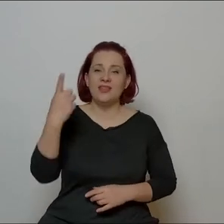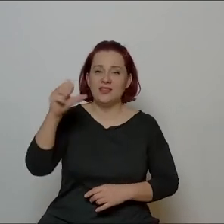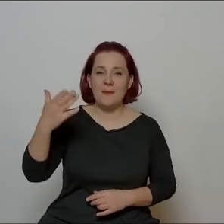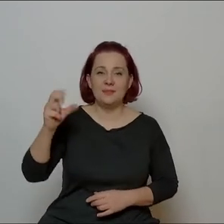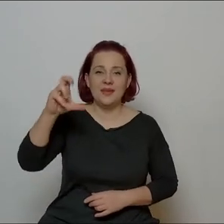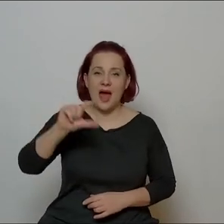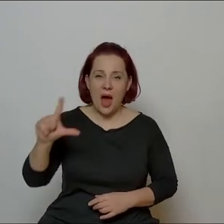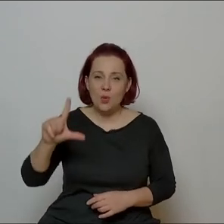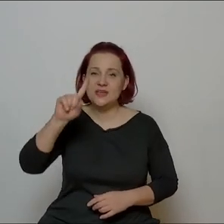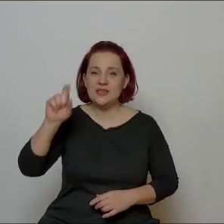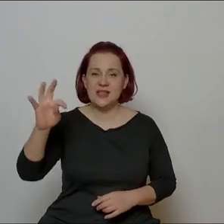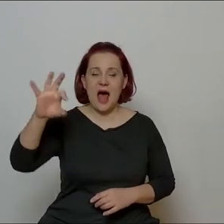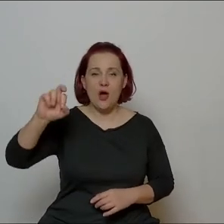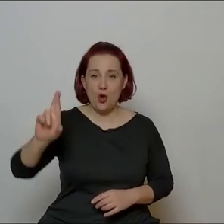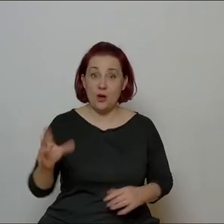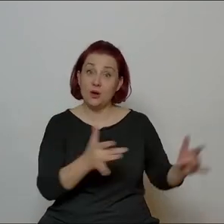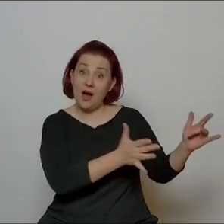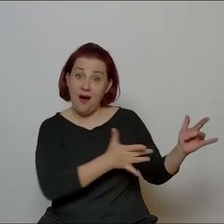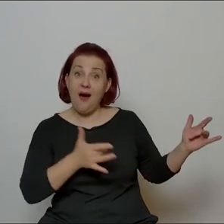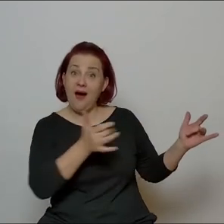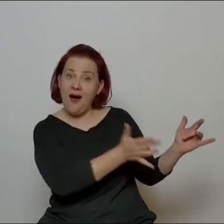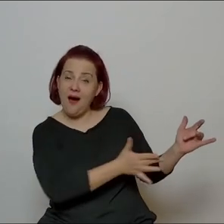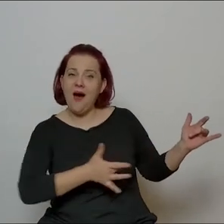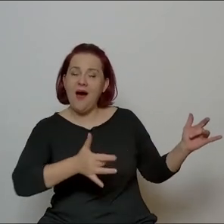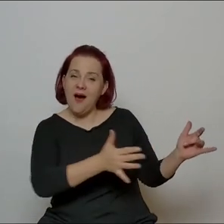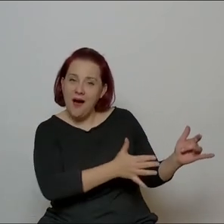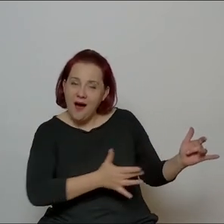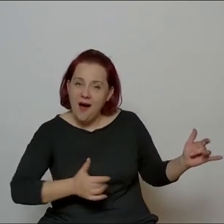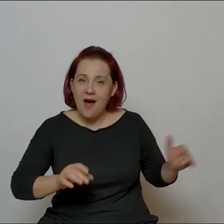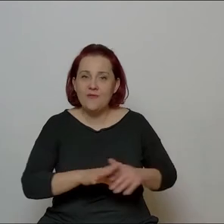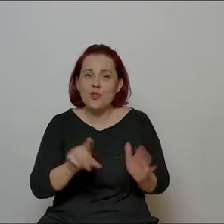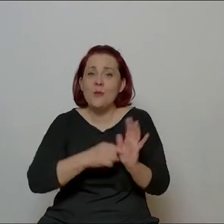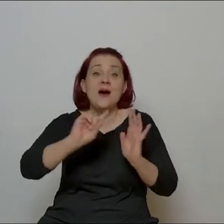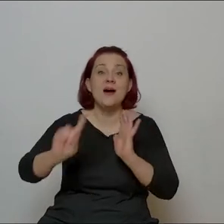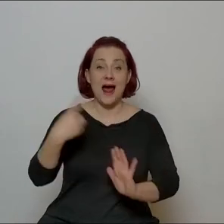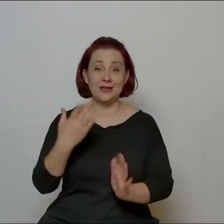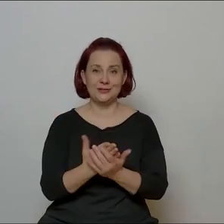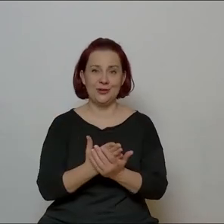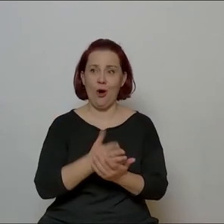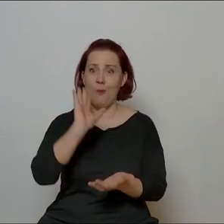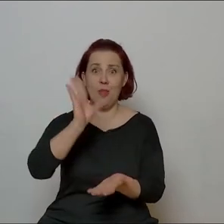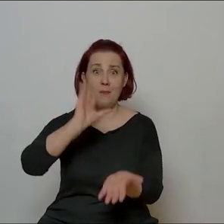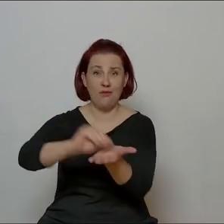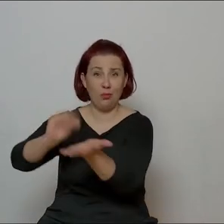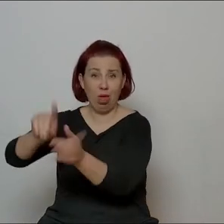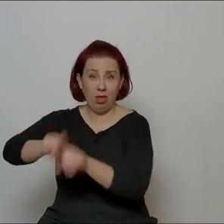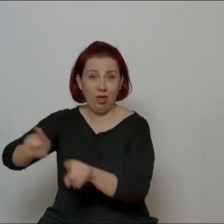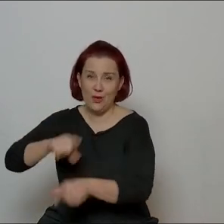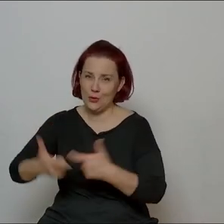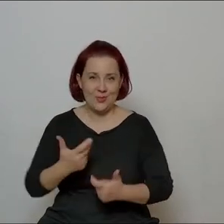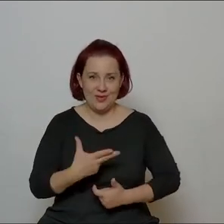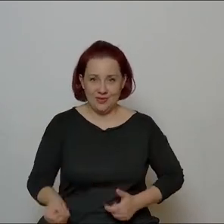i wykonujemy, sadzimy kwiaty, które kwitną tylko raz. Akurat obecnie